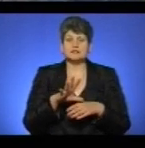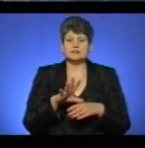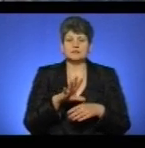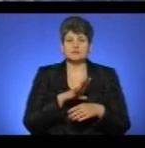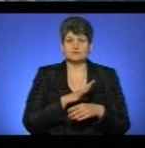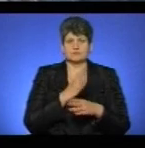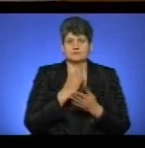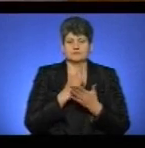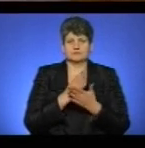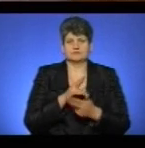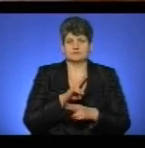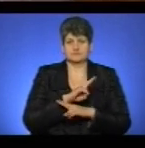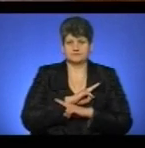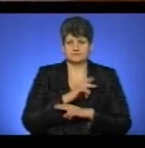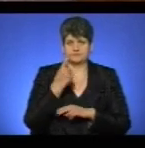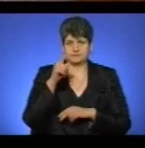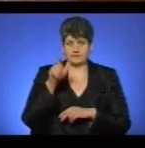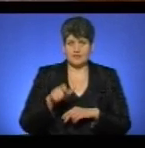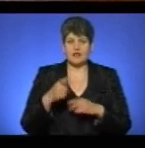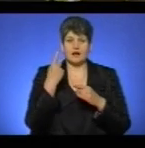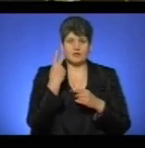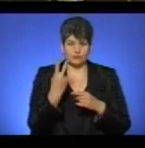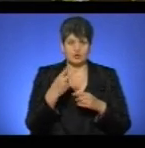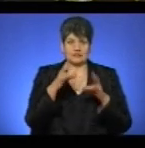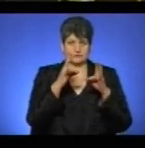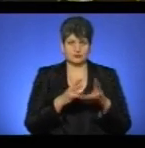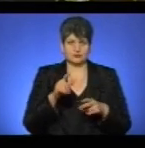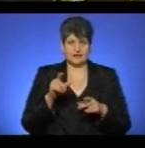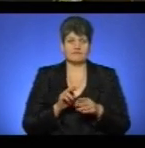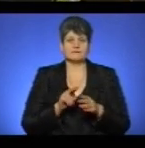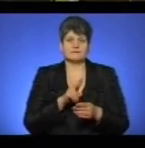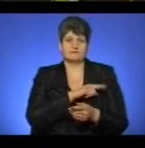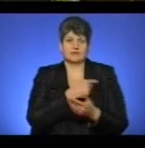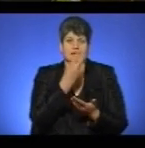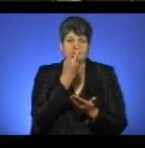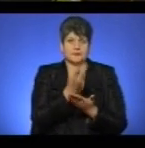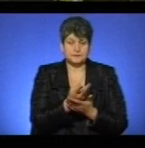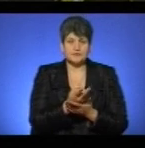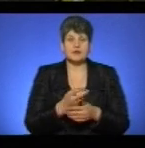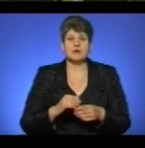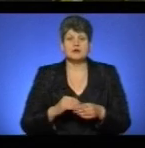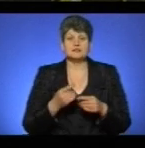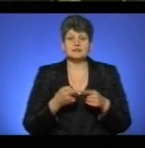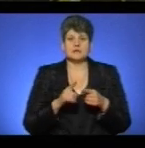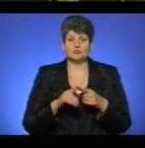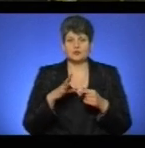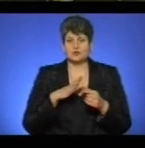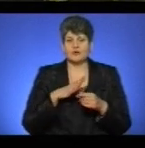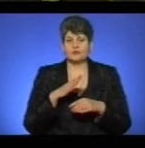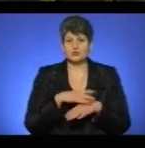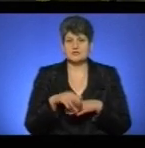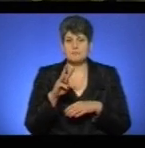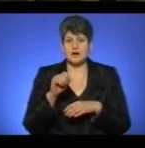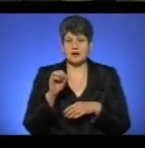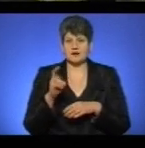загиблий. Двох травмованих доправили до лікарні. Близько 16-ї години на лінію 102 поступило повідомлення про вибух на вулиці Макаренка